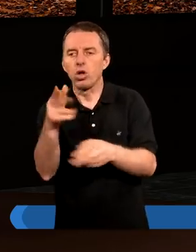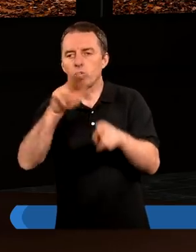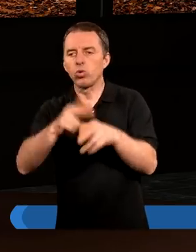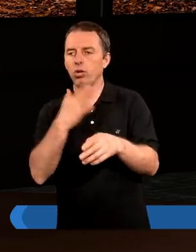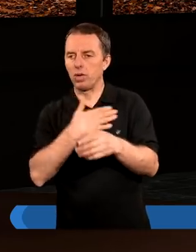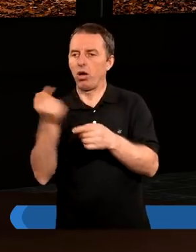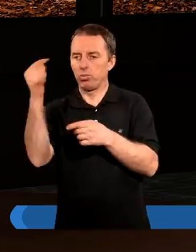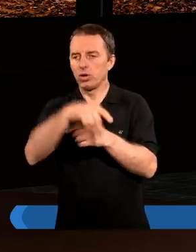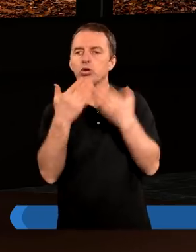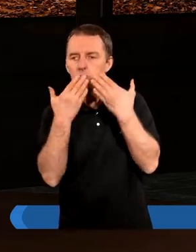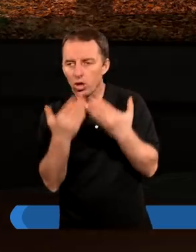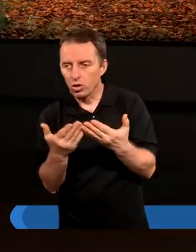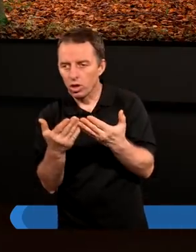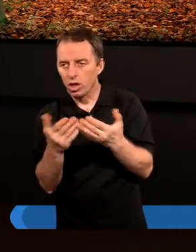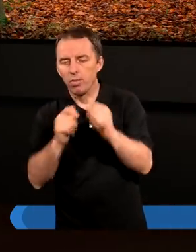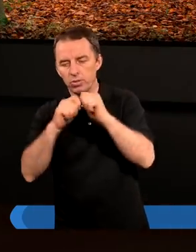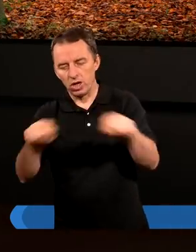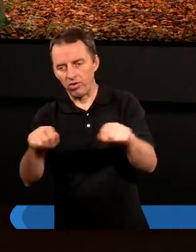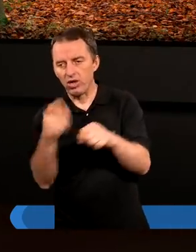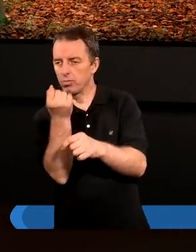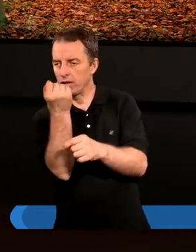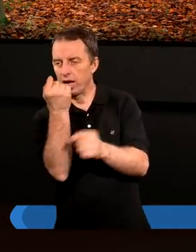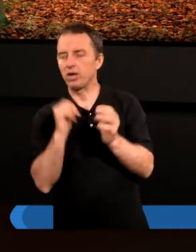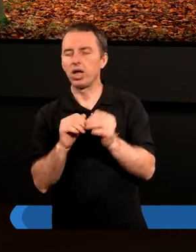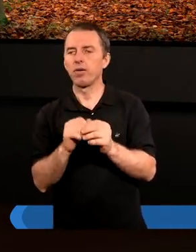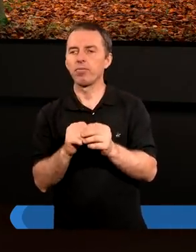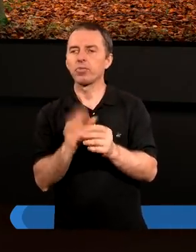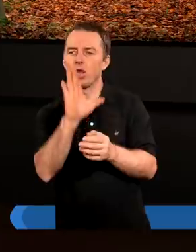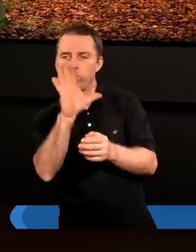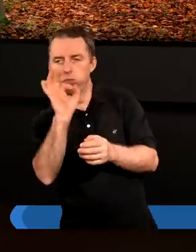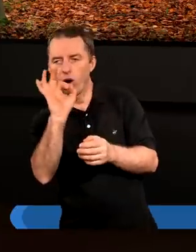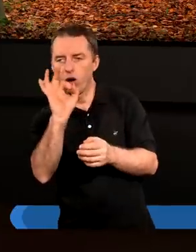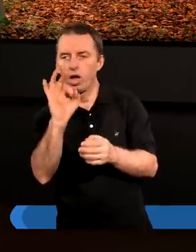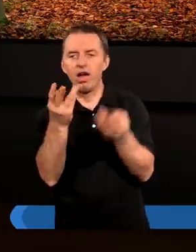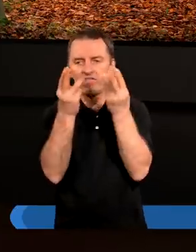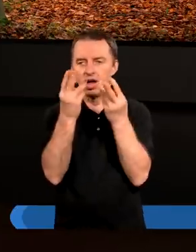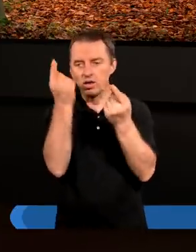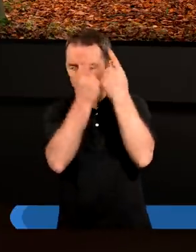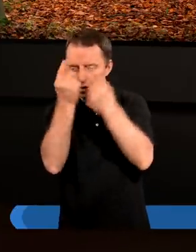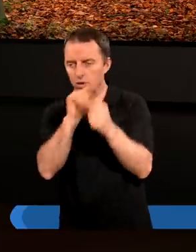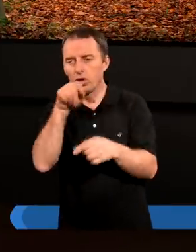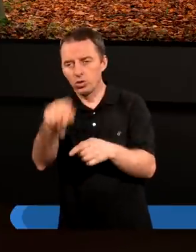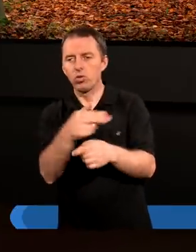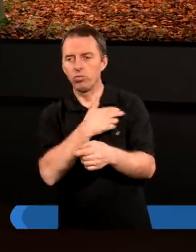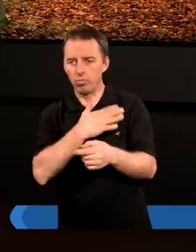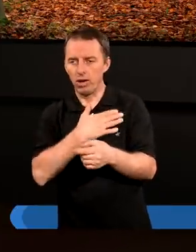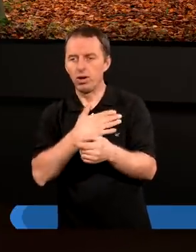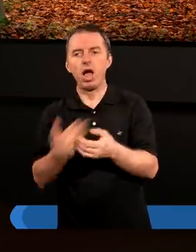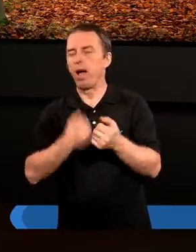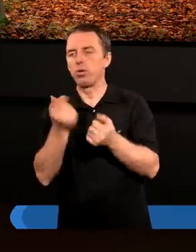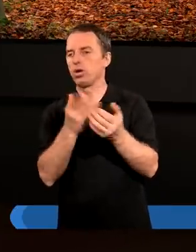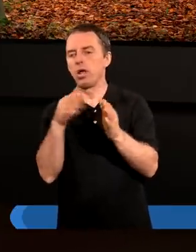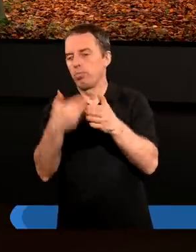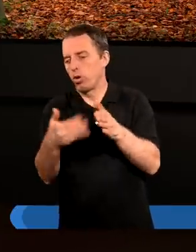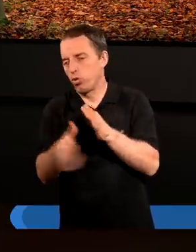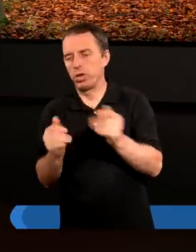który miał przyjść. dziękuję. Przerwijmy na razie, bo ważne myśli tutaj mamy, żebyśmy